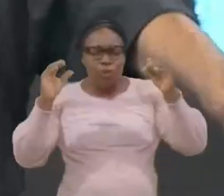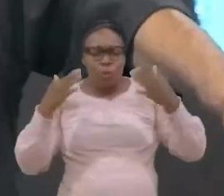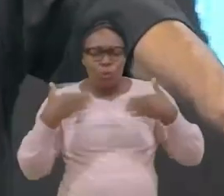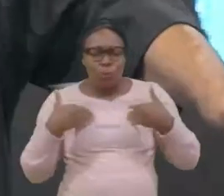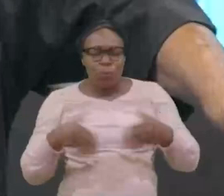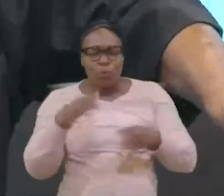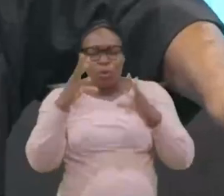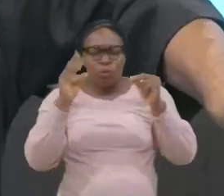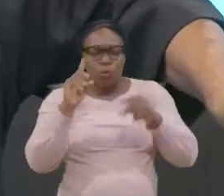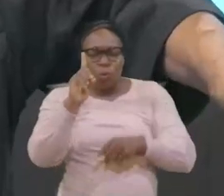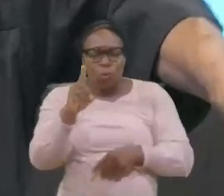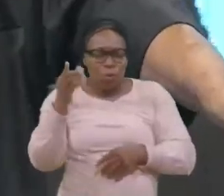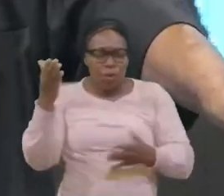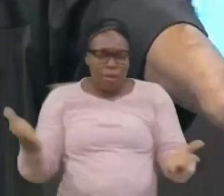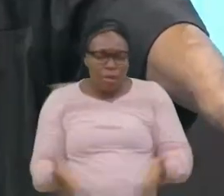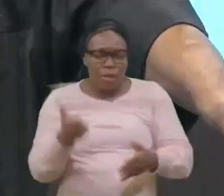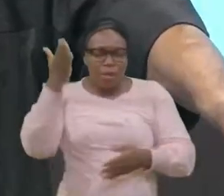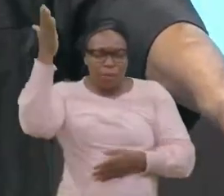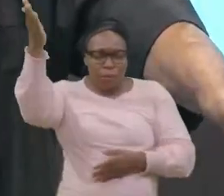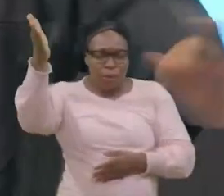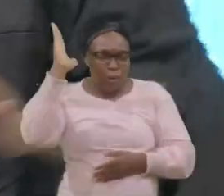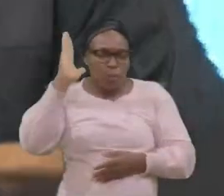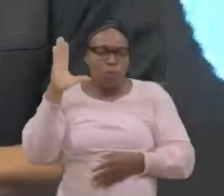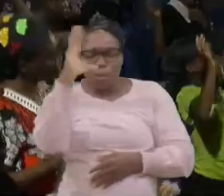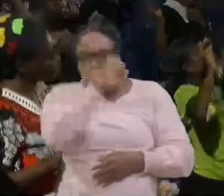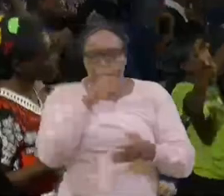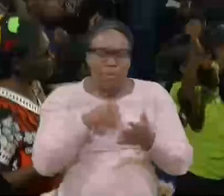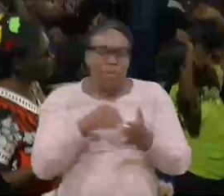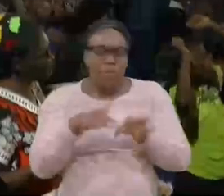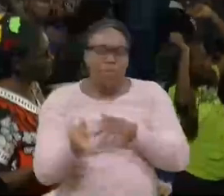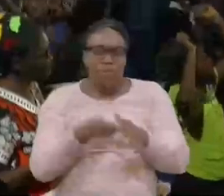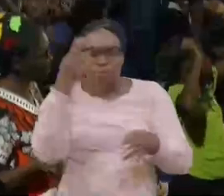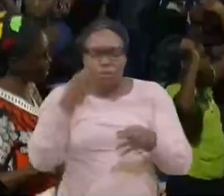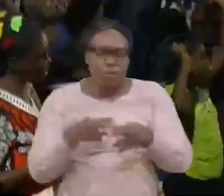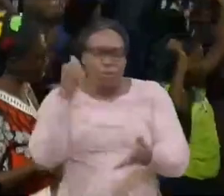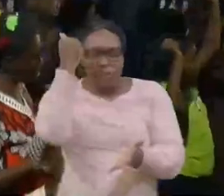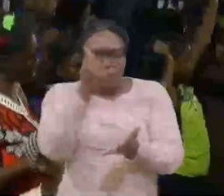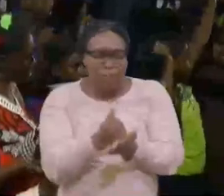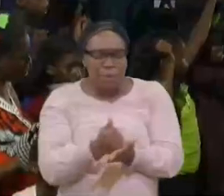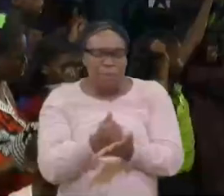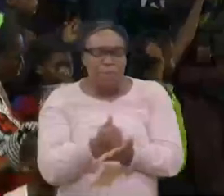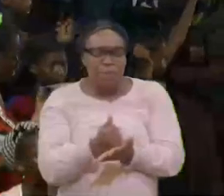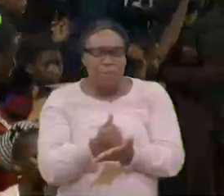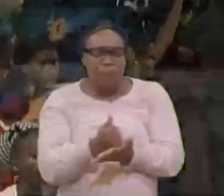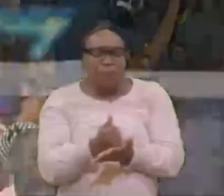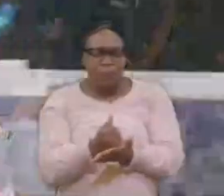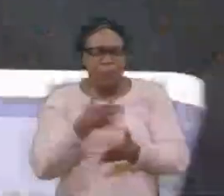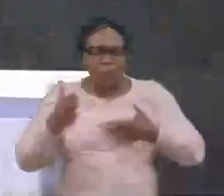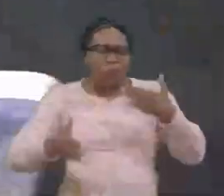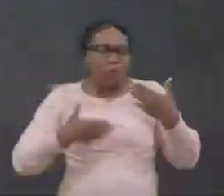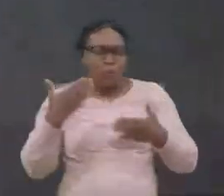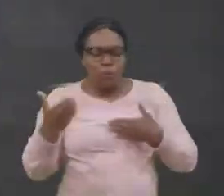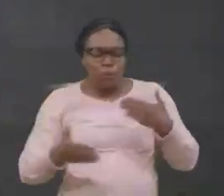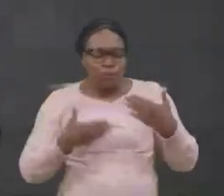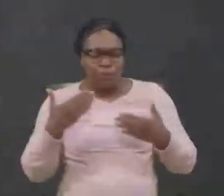personne là bas ne ratera au nom de jésus la joie